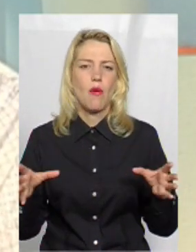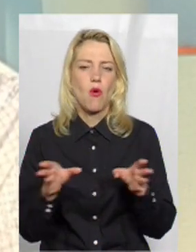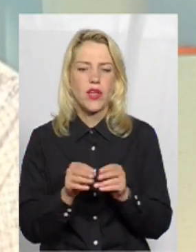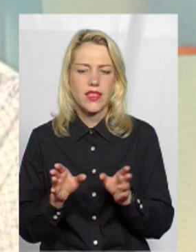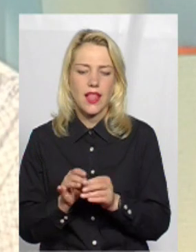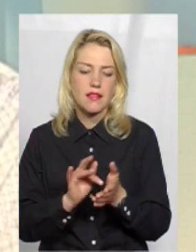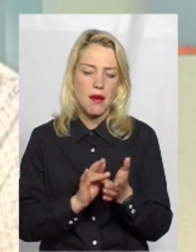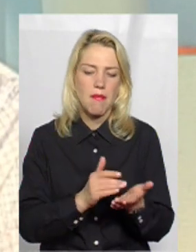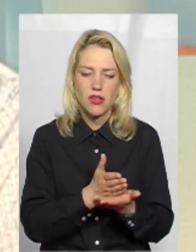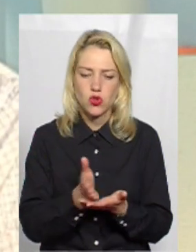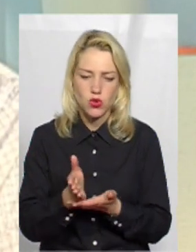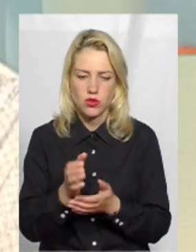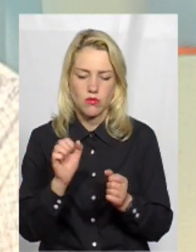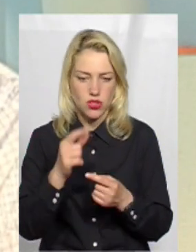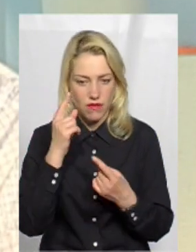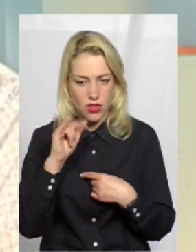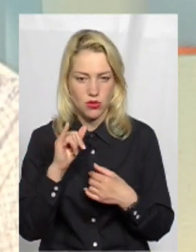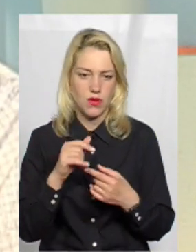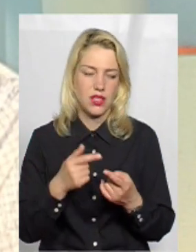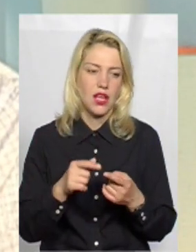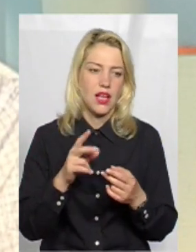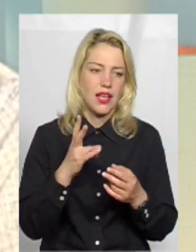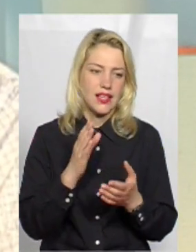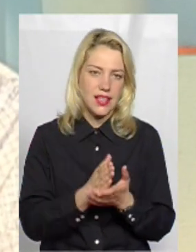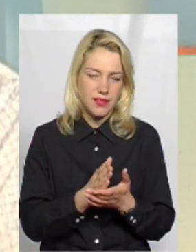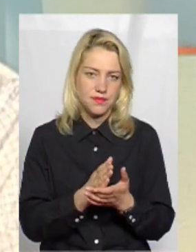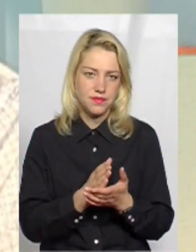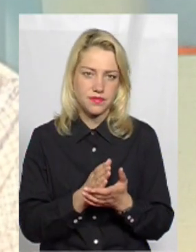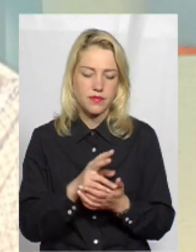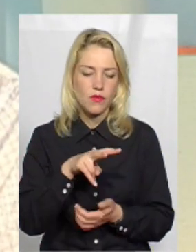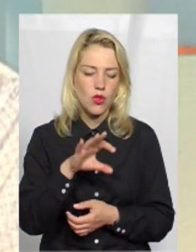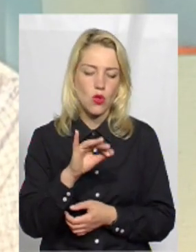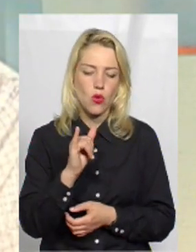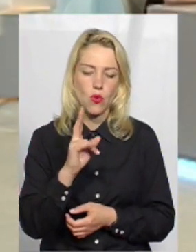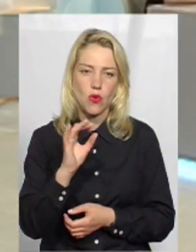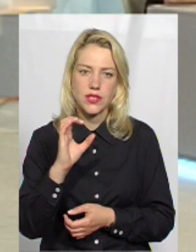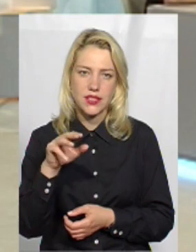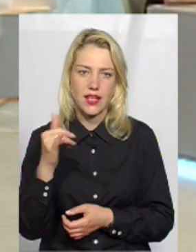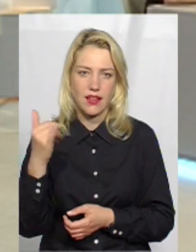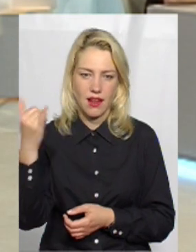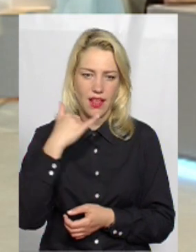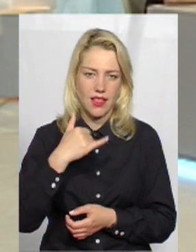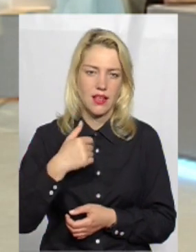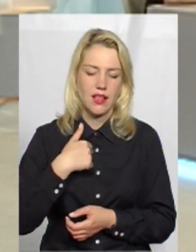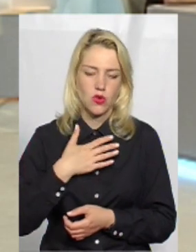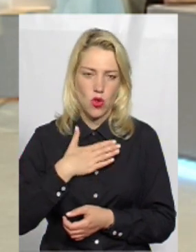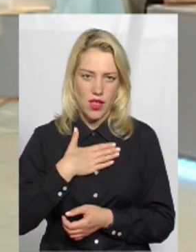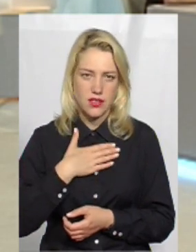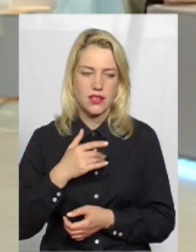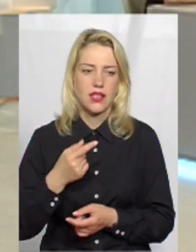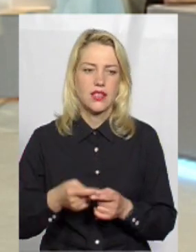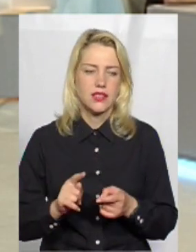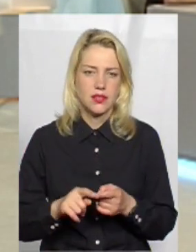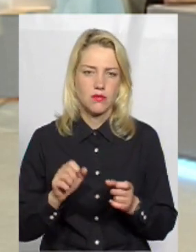ось вигадати і придумати. Ну, є лоукости, які до нас літає, так, то це Ryanair і